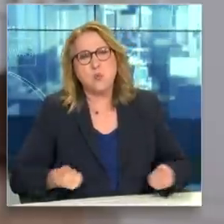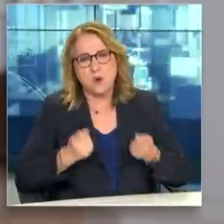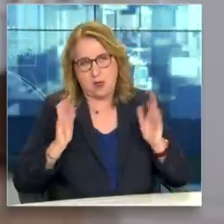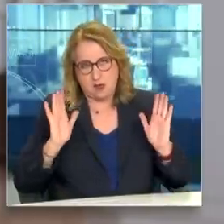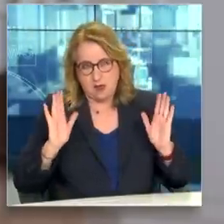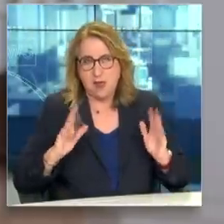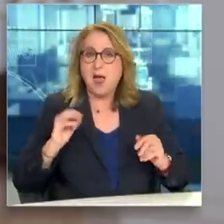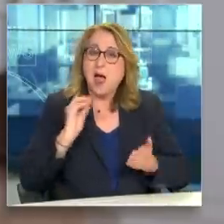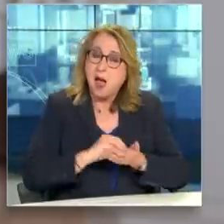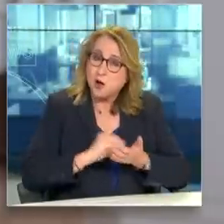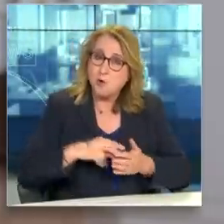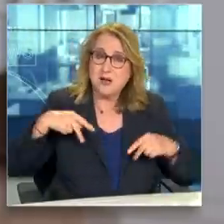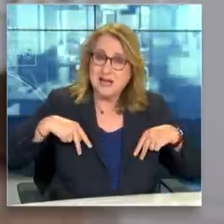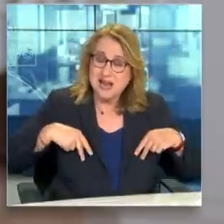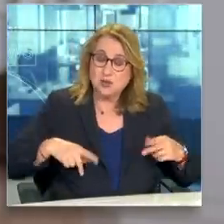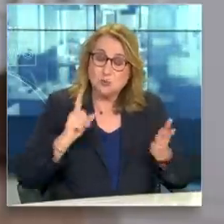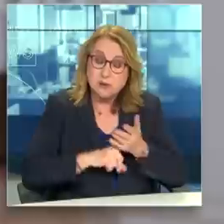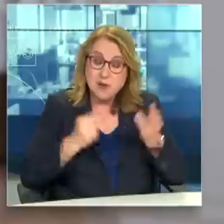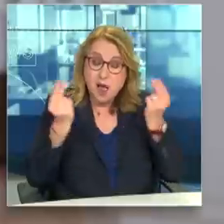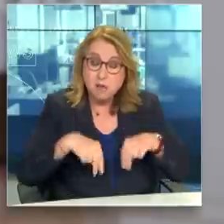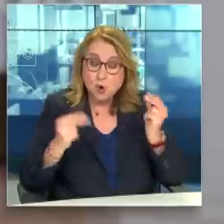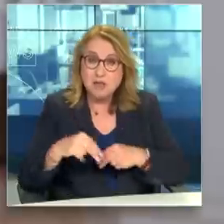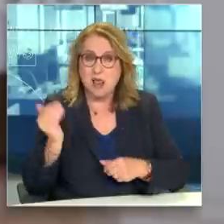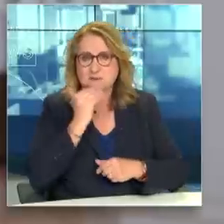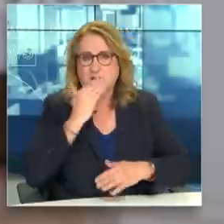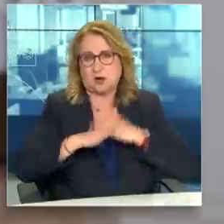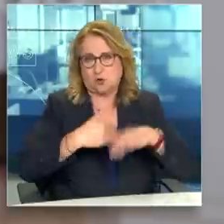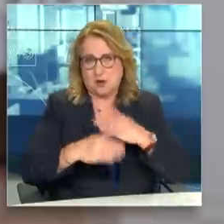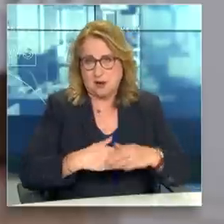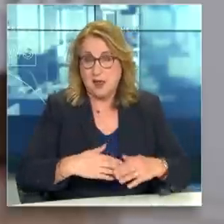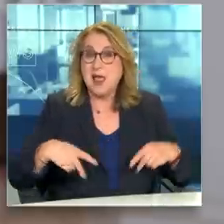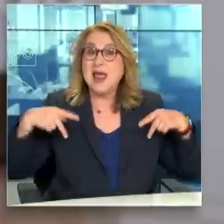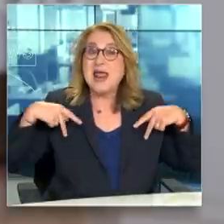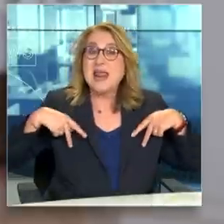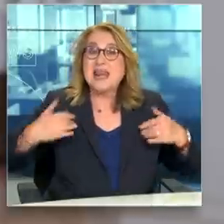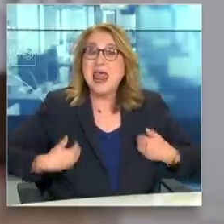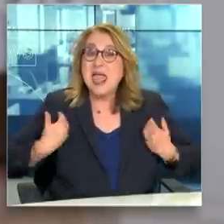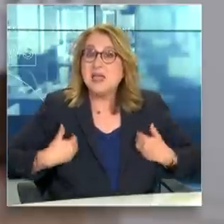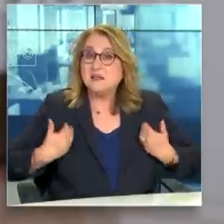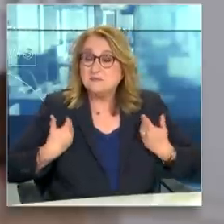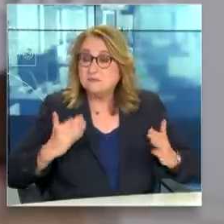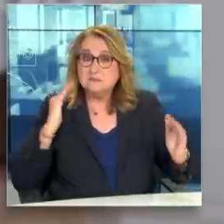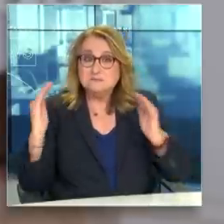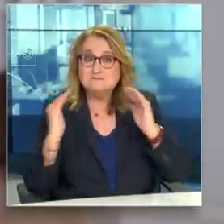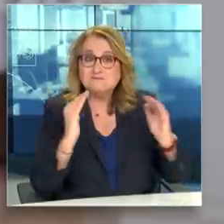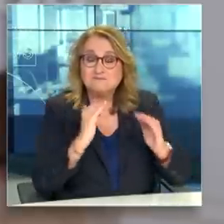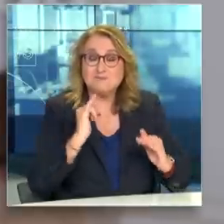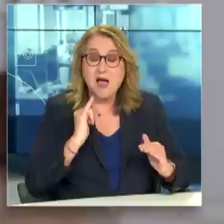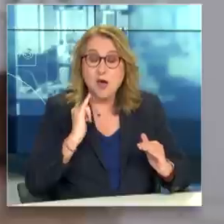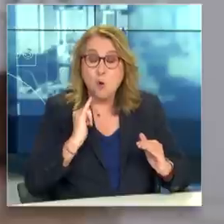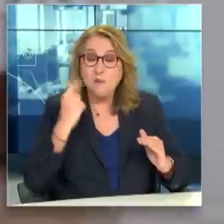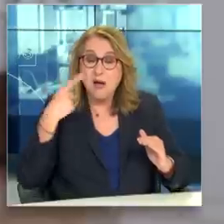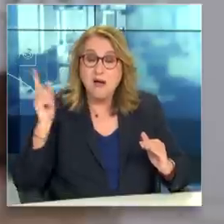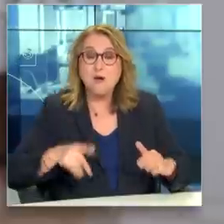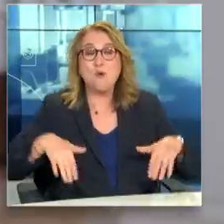πιο αποτελεσματικό. Οι νέοι μας πρέπει να βρουν μεγαλύτερη φροντίδα. Αυτές ακριβώς θα είναι οι προτερότητες μας